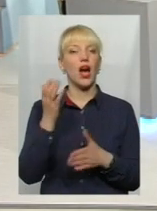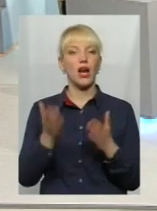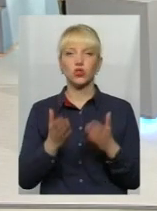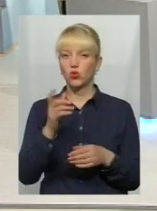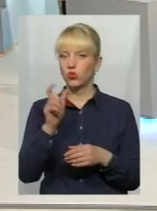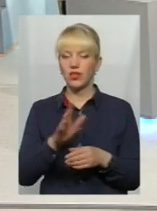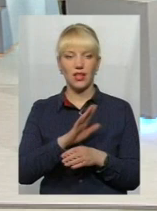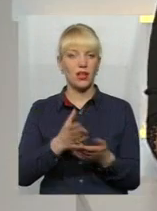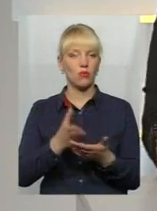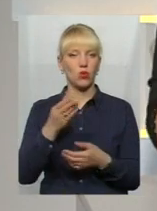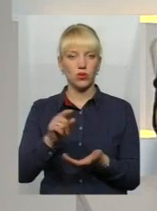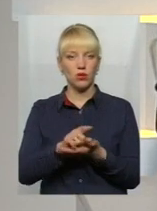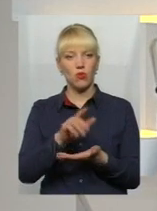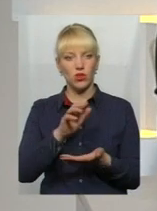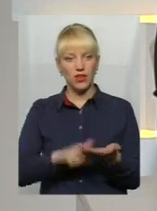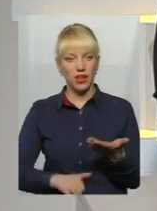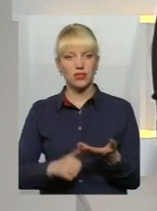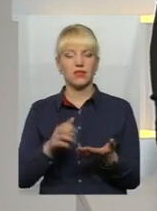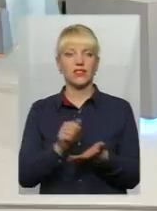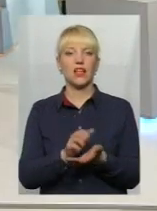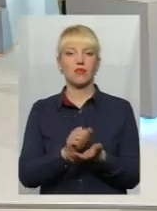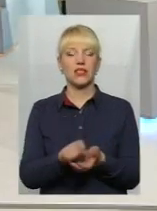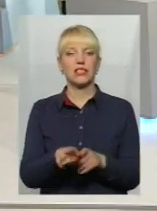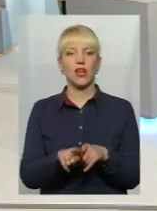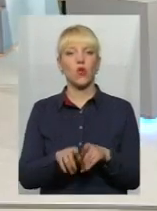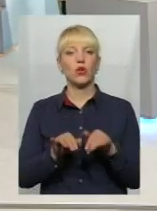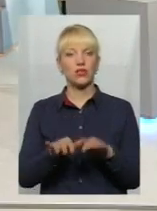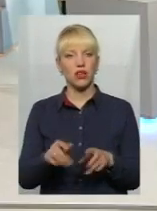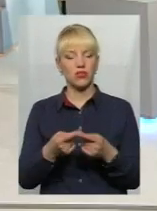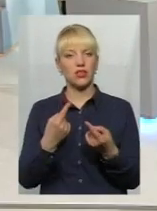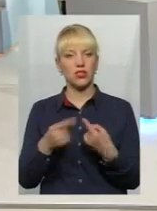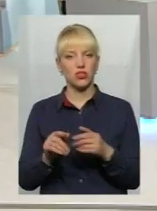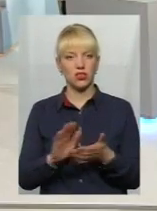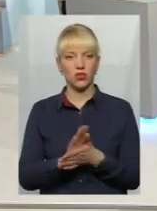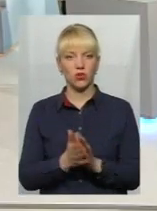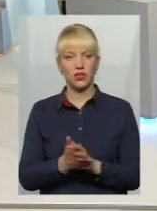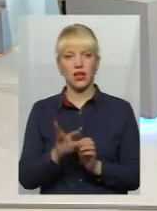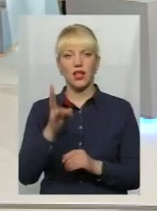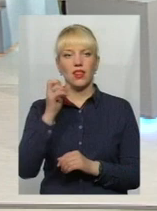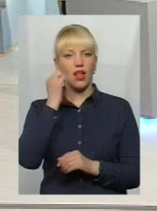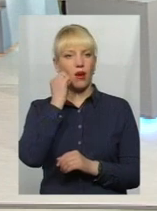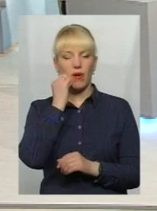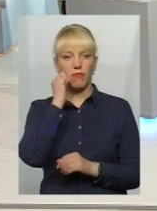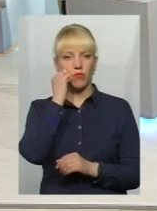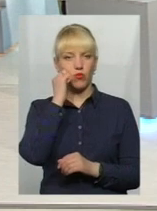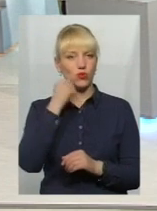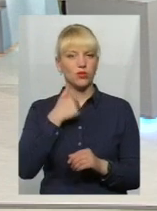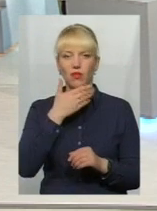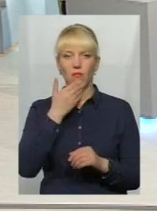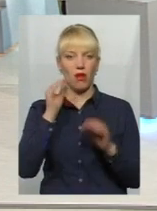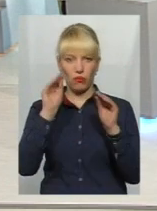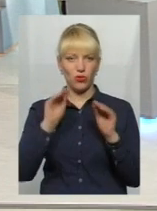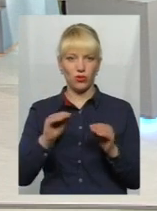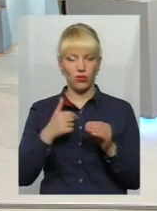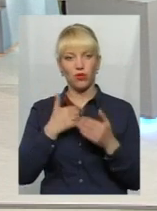сплачує податків, так, займається такою діяльністю, це зовсім інша історія. Ну, я думаю, на бабусь ми не складаємо протоколи. Я правильно говорю, Ігор